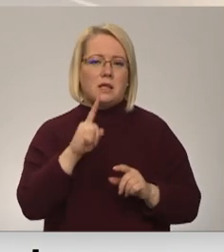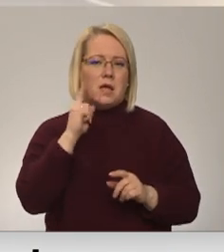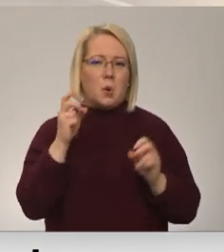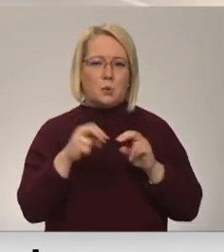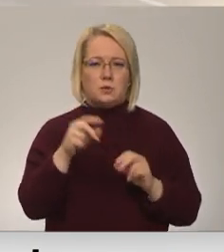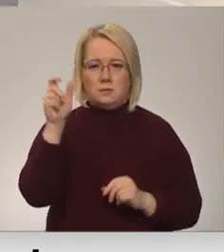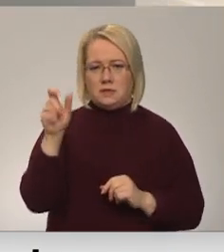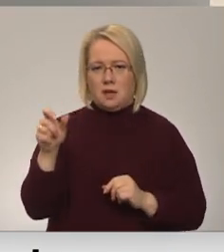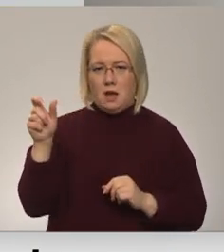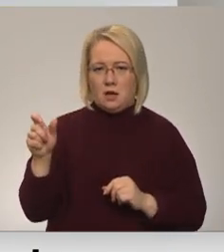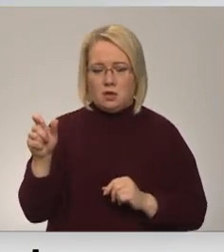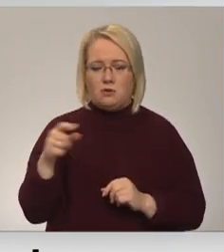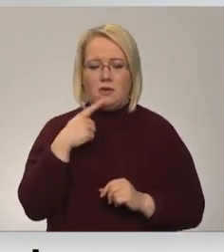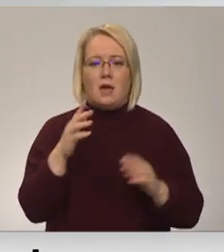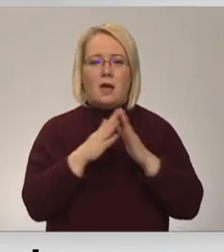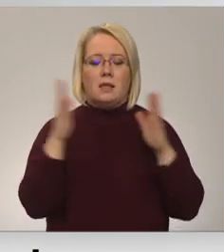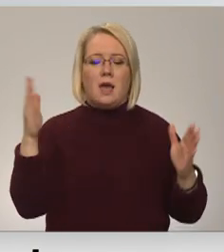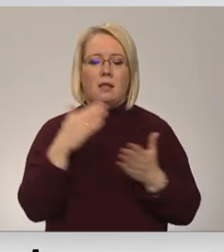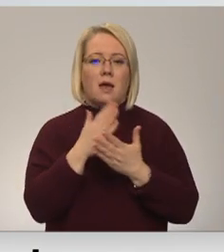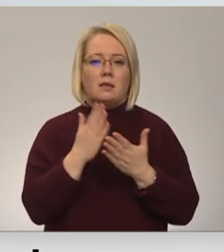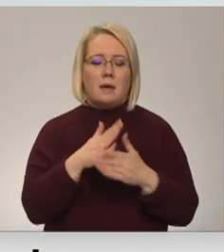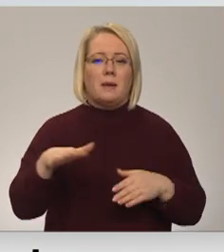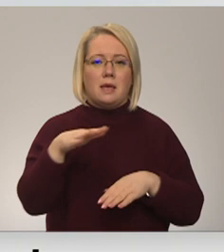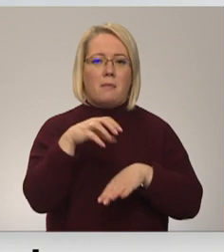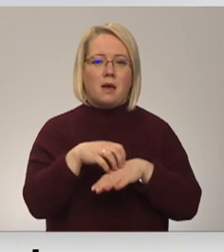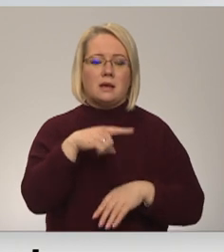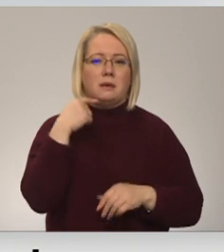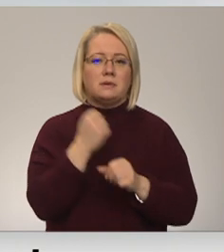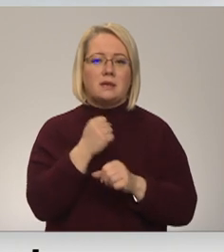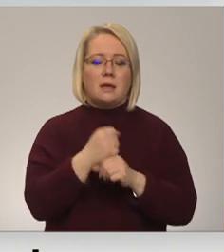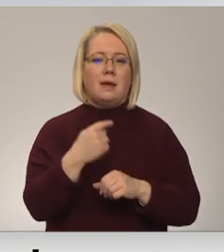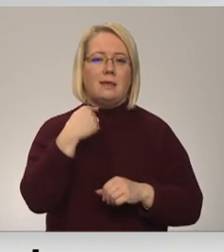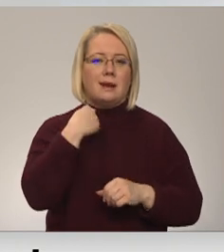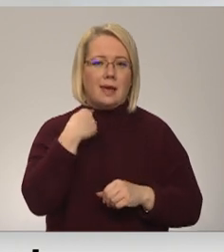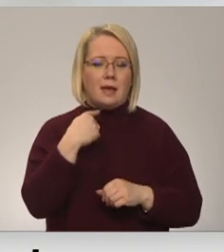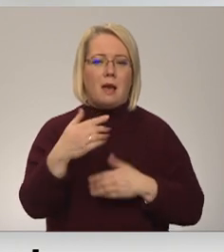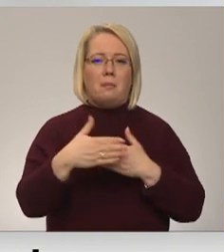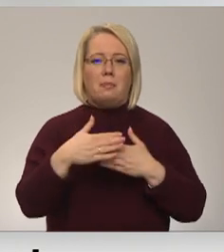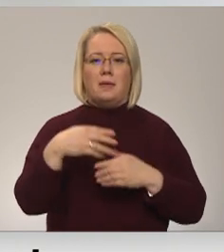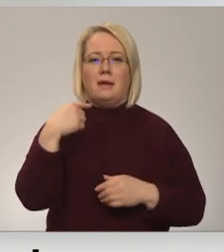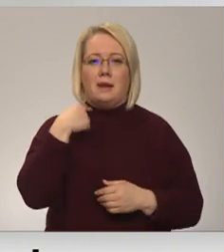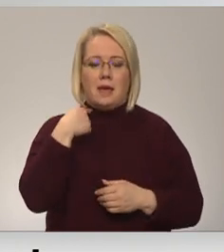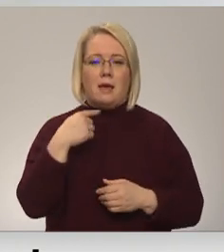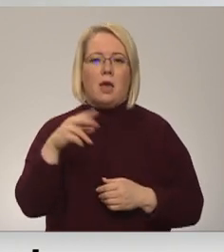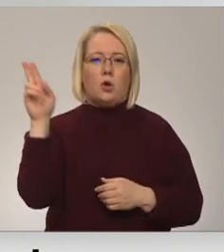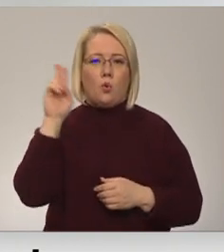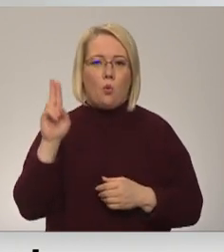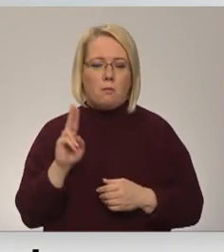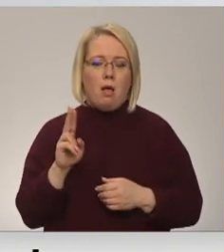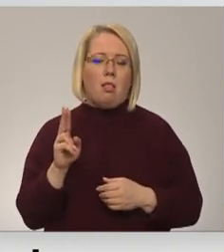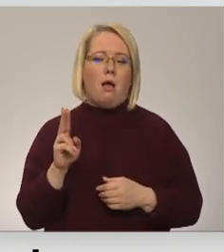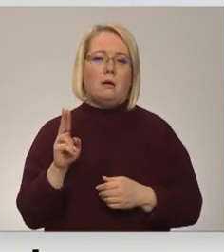Nelākā daļa ģimenes tā ārstu grib strādāt Rīgā, Pierīgā, Jūrmalā,